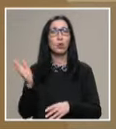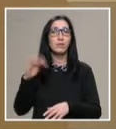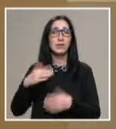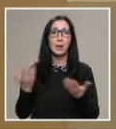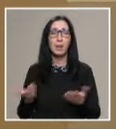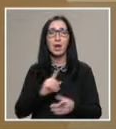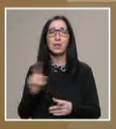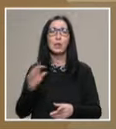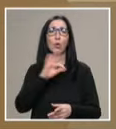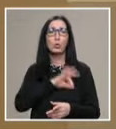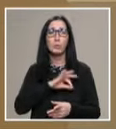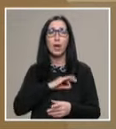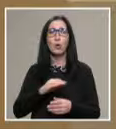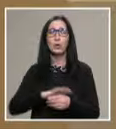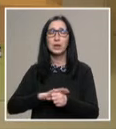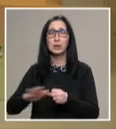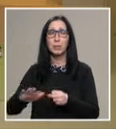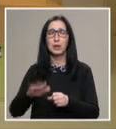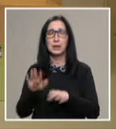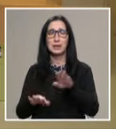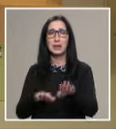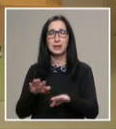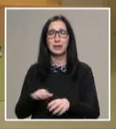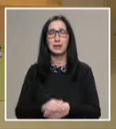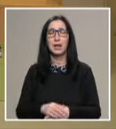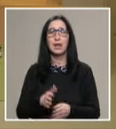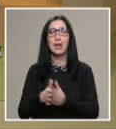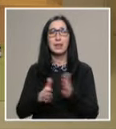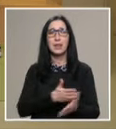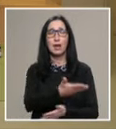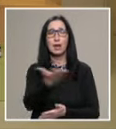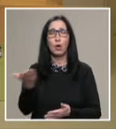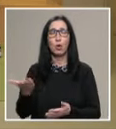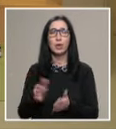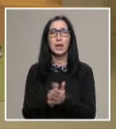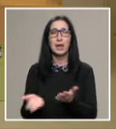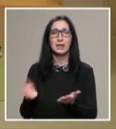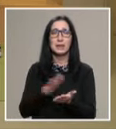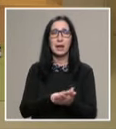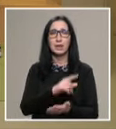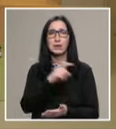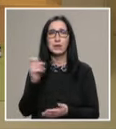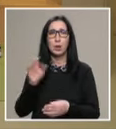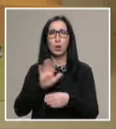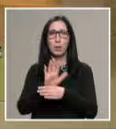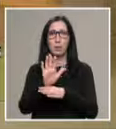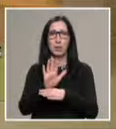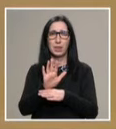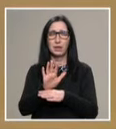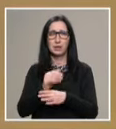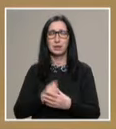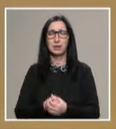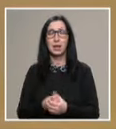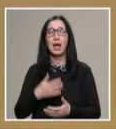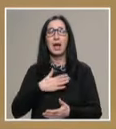все пак не успял да затупа следите. Народ е страница сто и петнаиста.